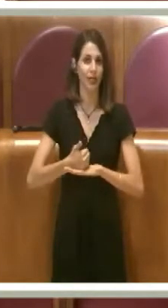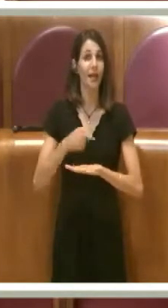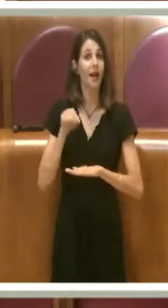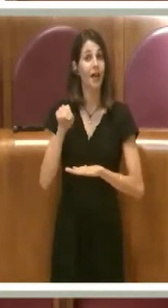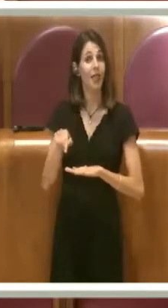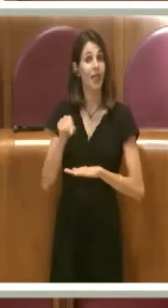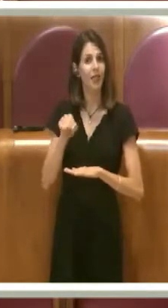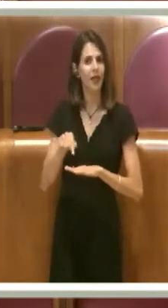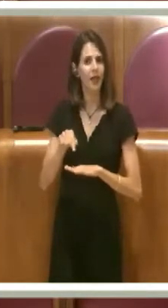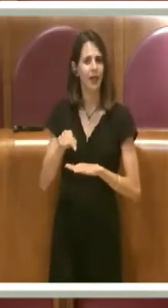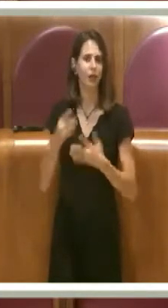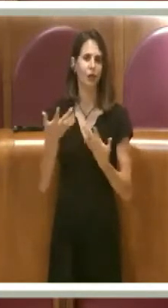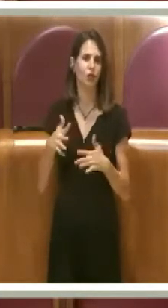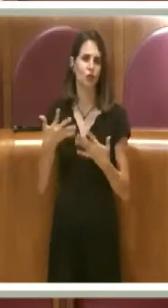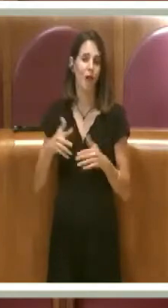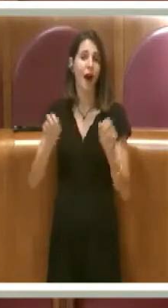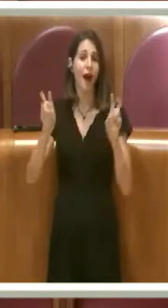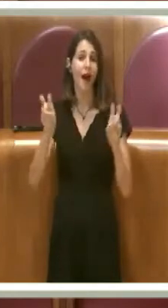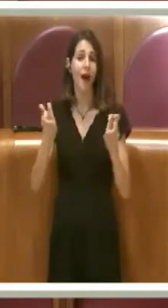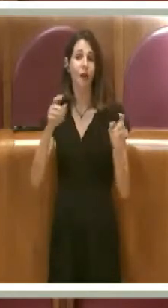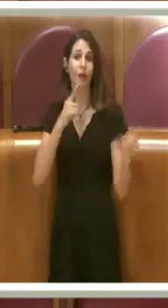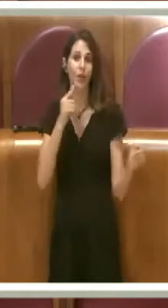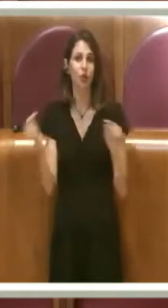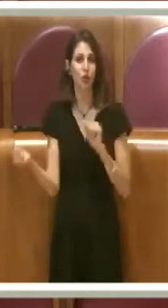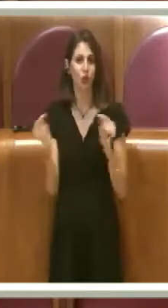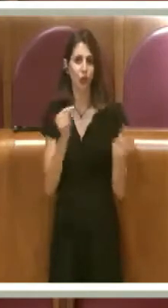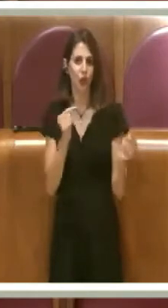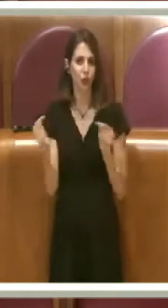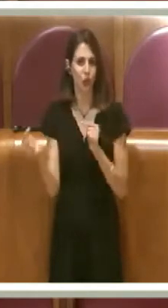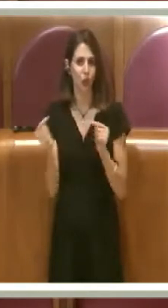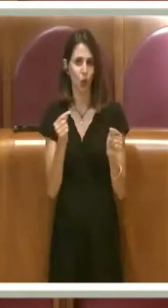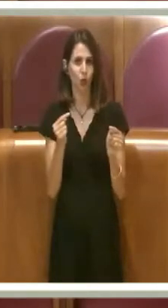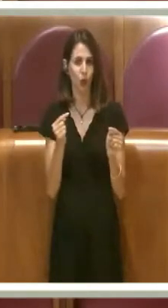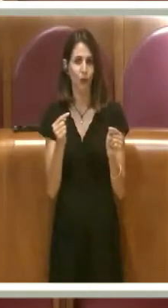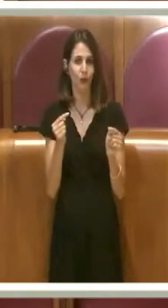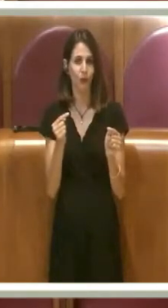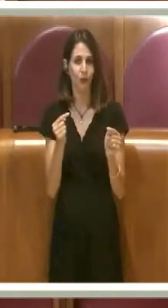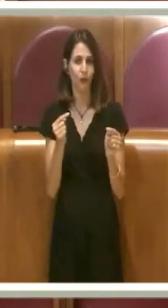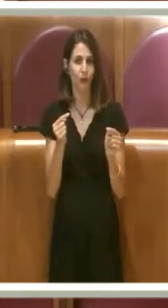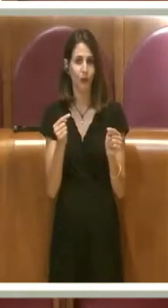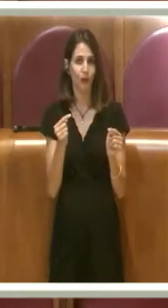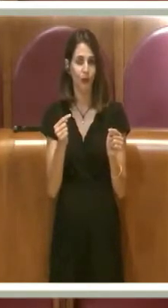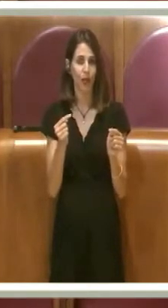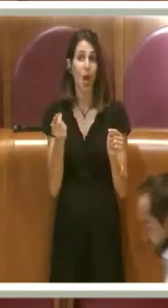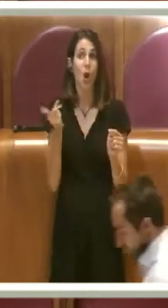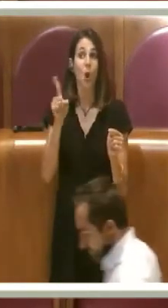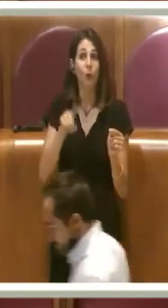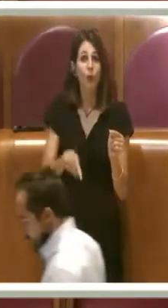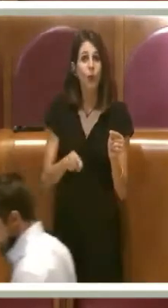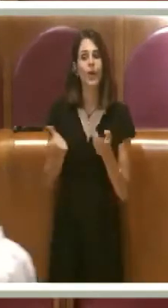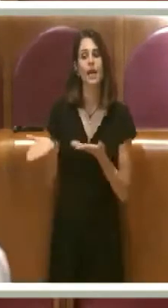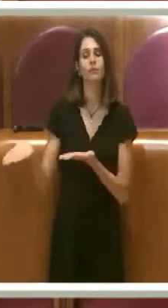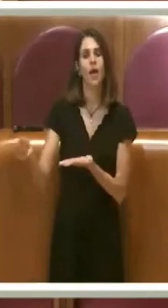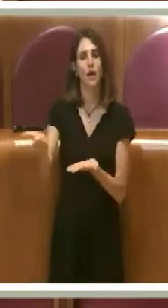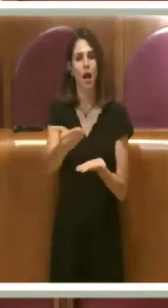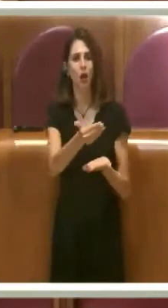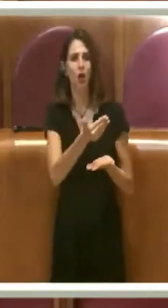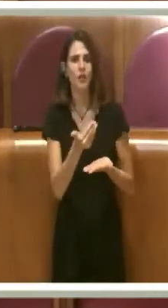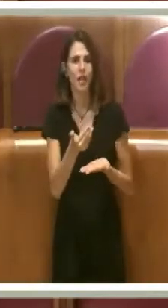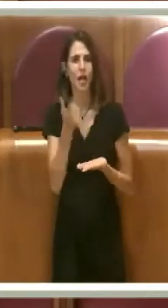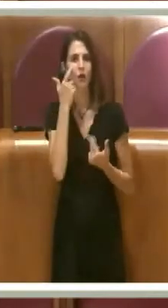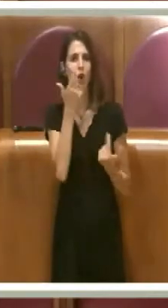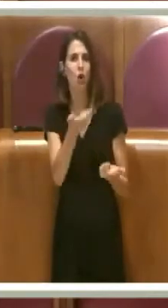discusso il tema, recependo anche le osservazioni ovviamente dei